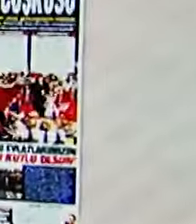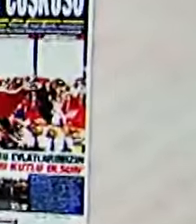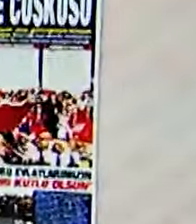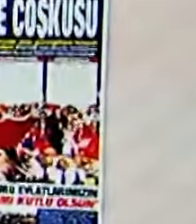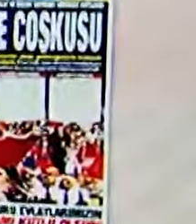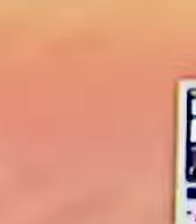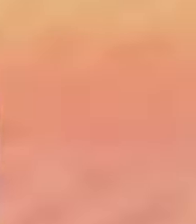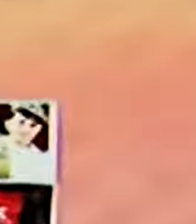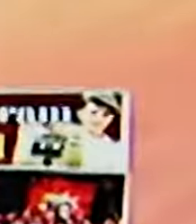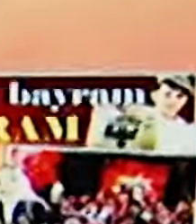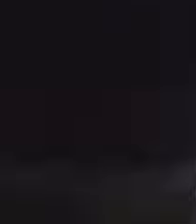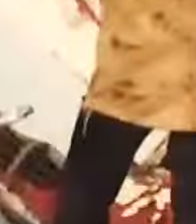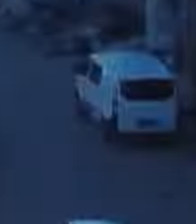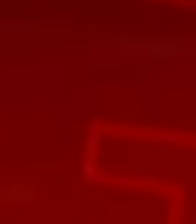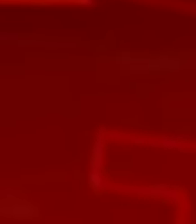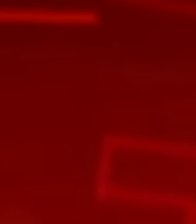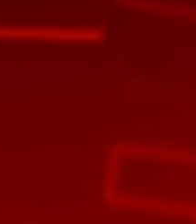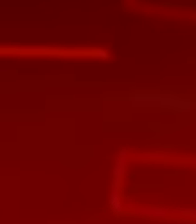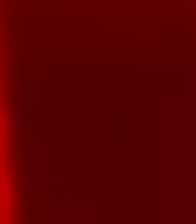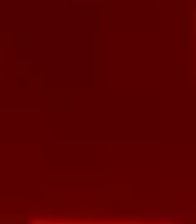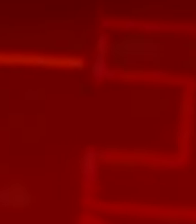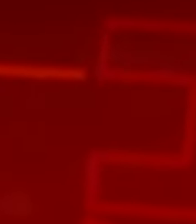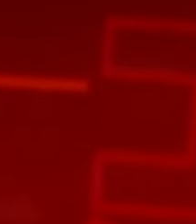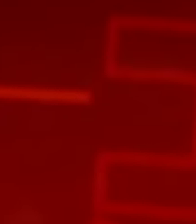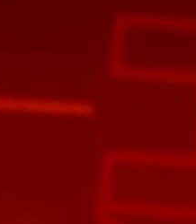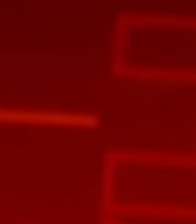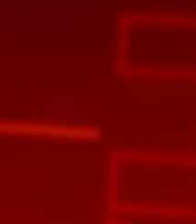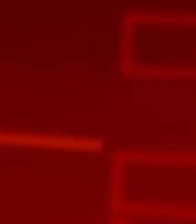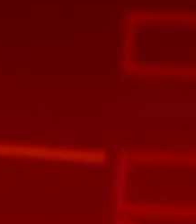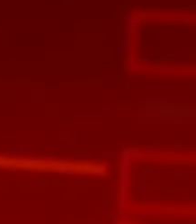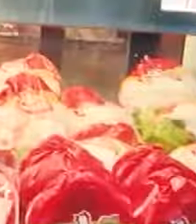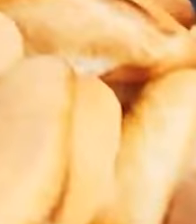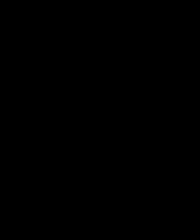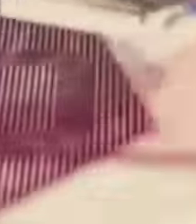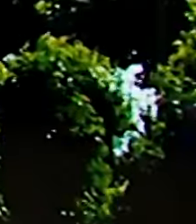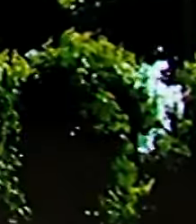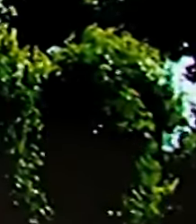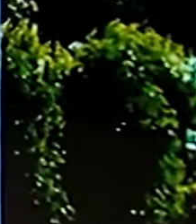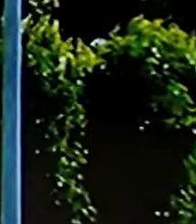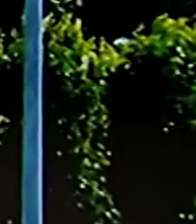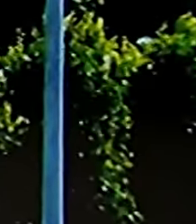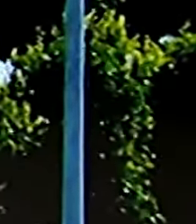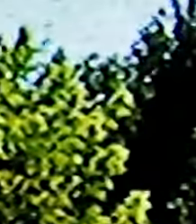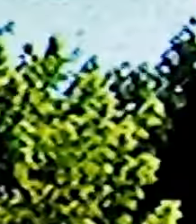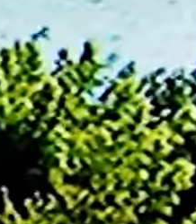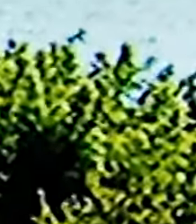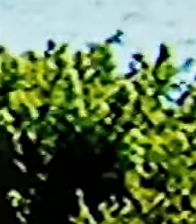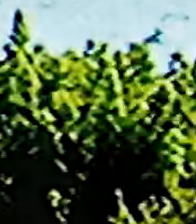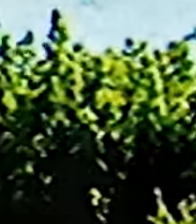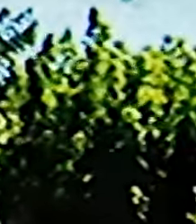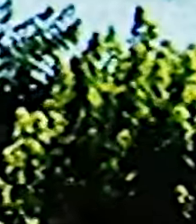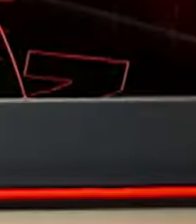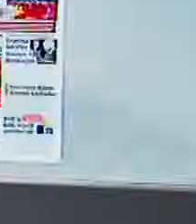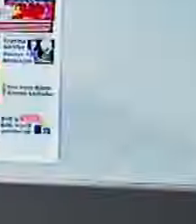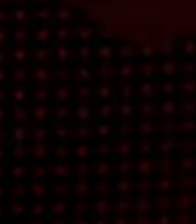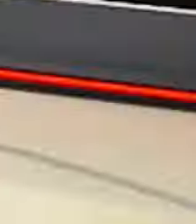Bütçedeki para kimin? Bizim paramızı Bunu gören bir annenin yüreği yanar Çocukların yaşamasına kim karşı